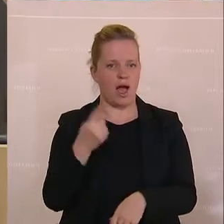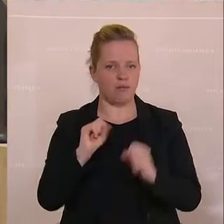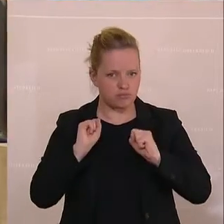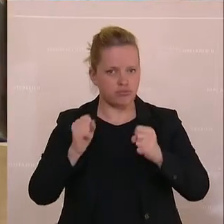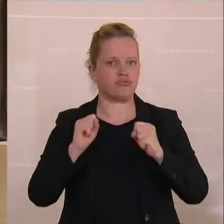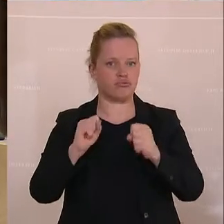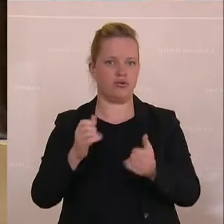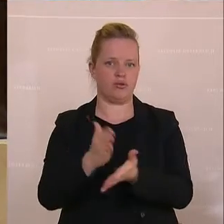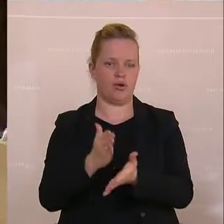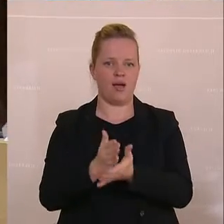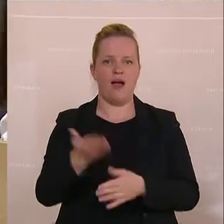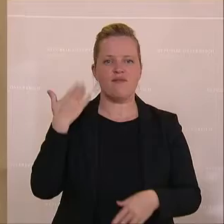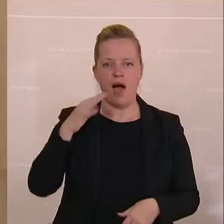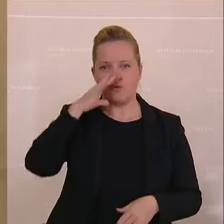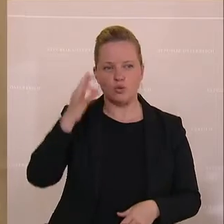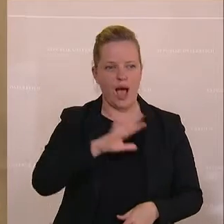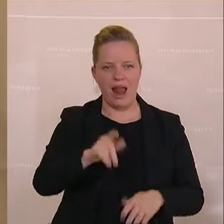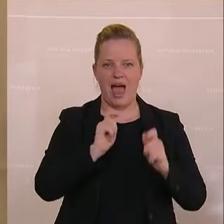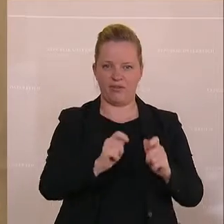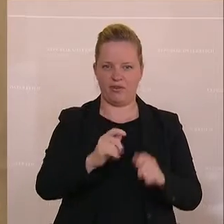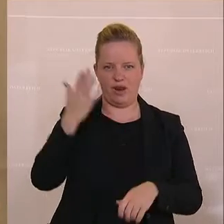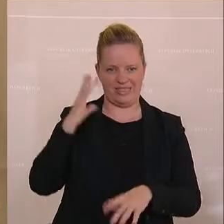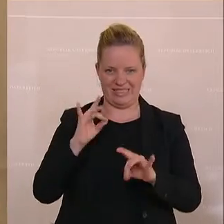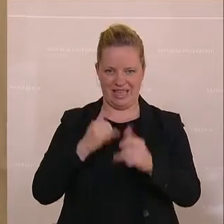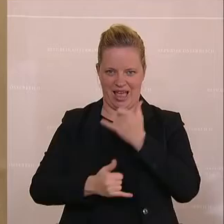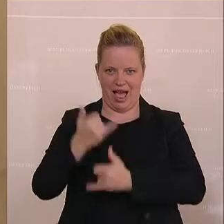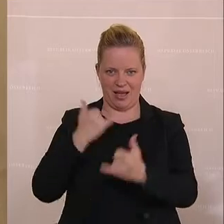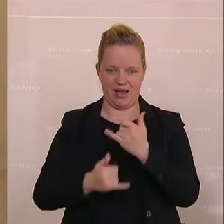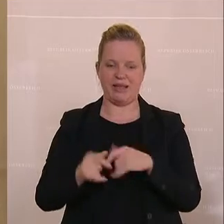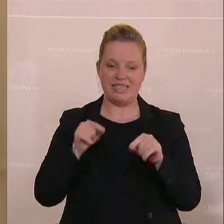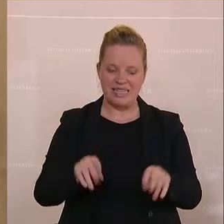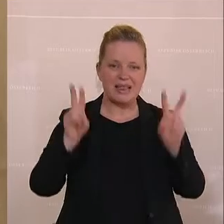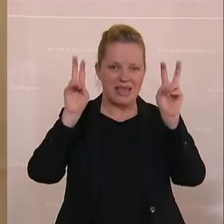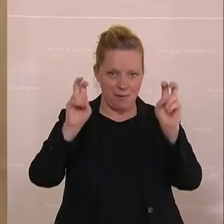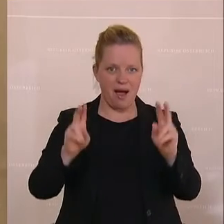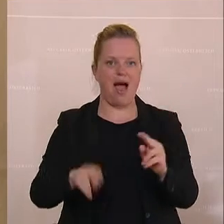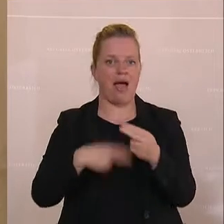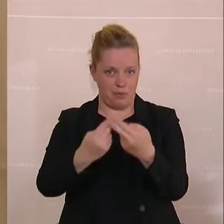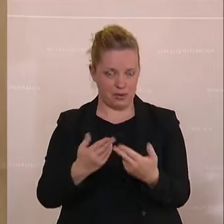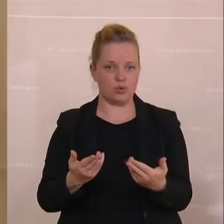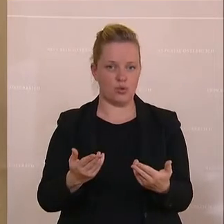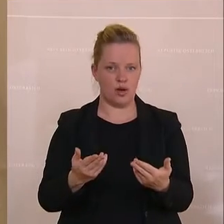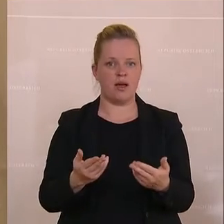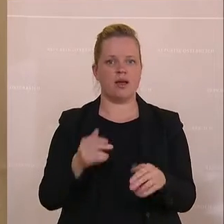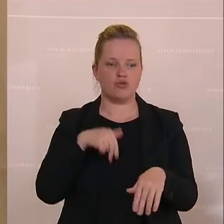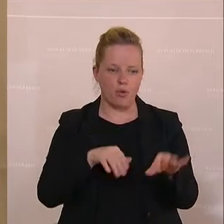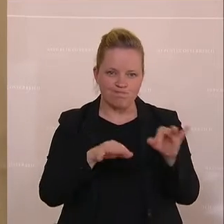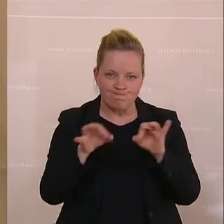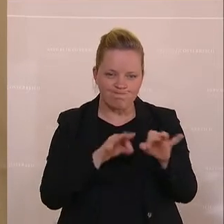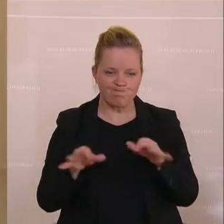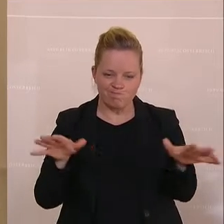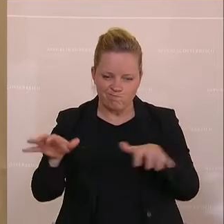bei dem Versuch, alle Anträge der letzten zehn Jahre, die sich mit dieser Valorisierung befasst haben, auszusuchen und